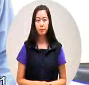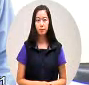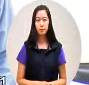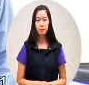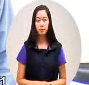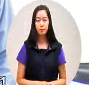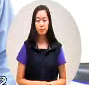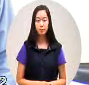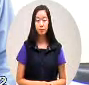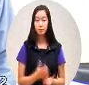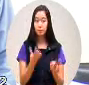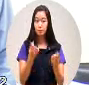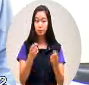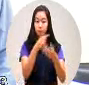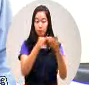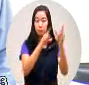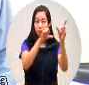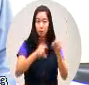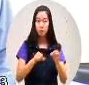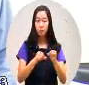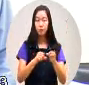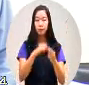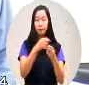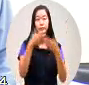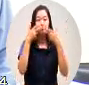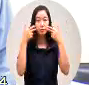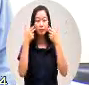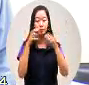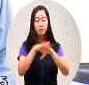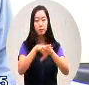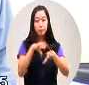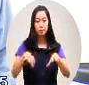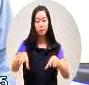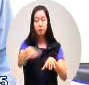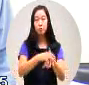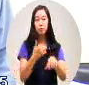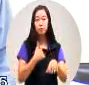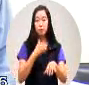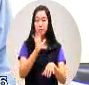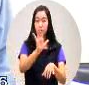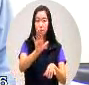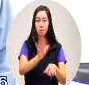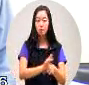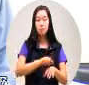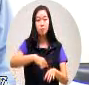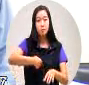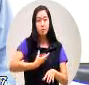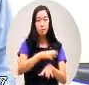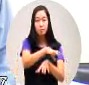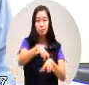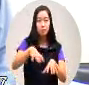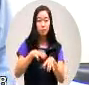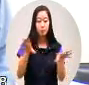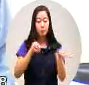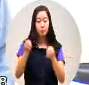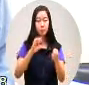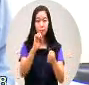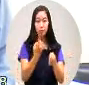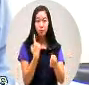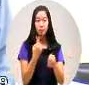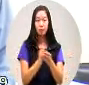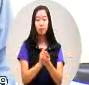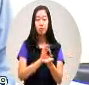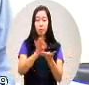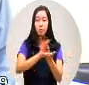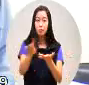我们依照原住民地区我们有自然资源利用的